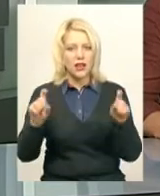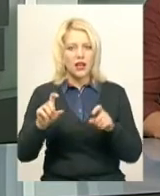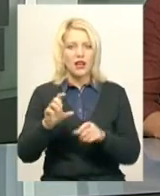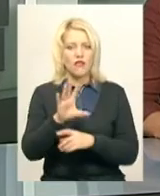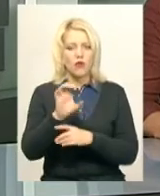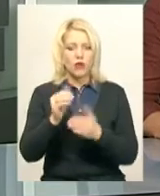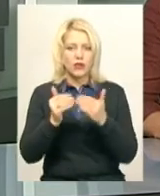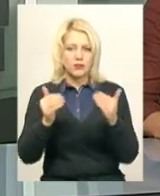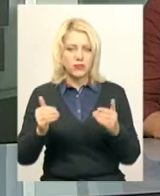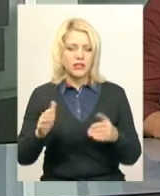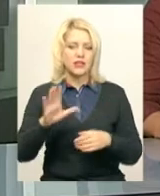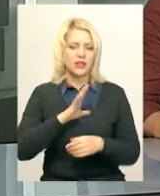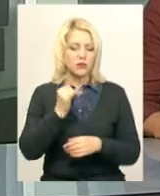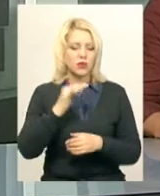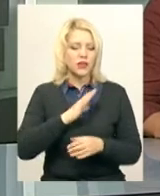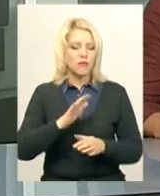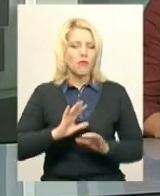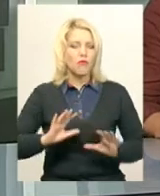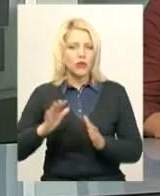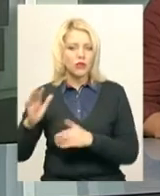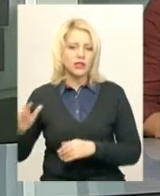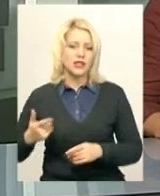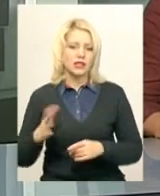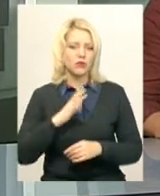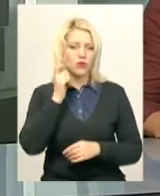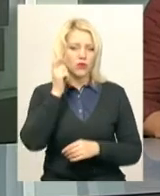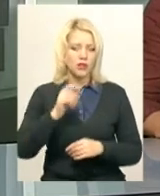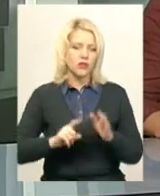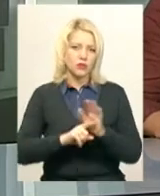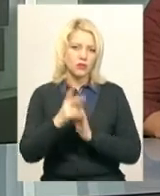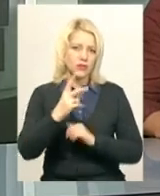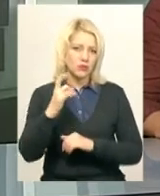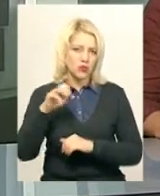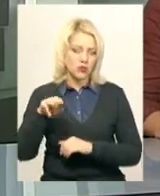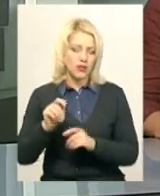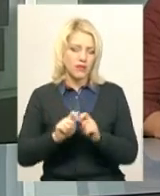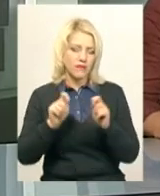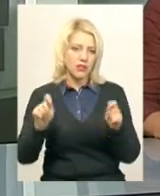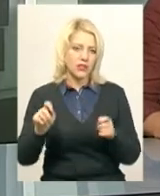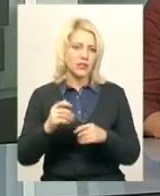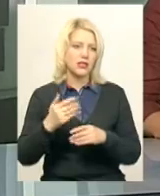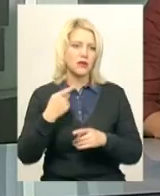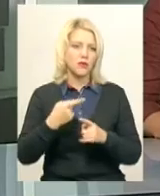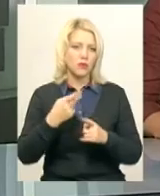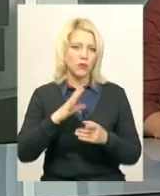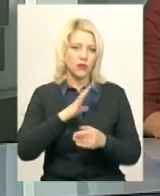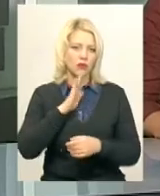світлини про події, які відбувалися в Україні на початку 21-го століття. На відкриті виставки побувала Вікторія Бондар.